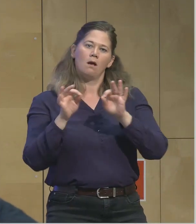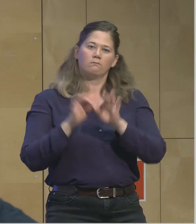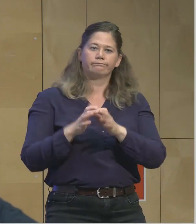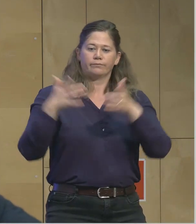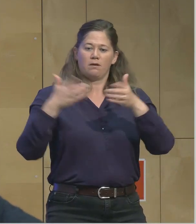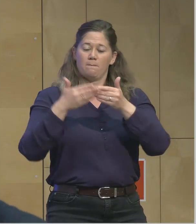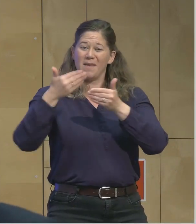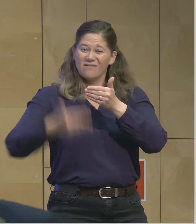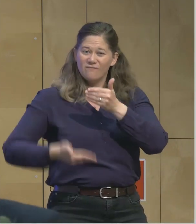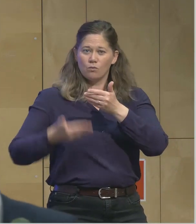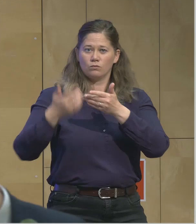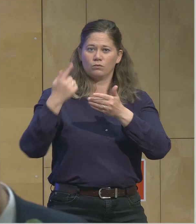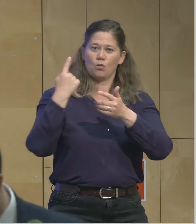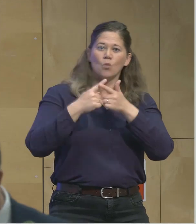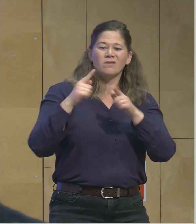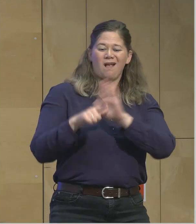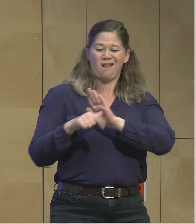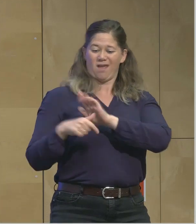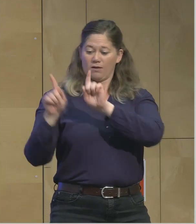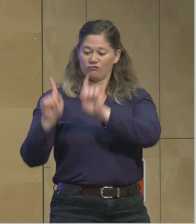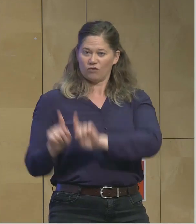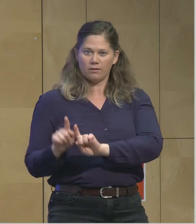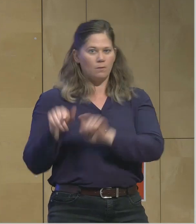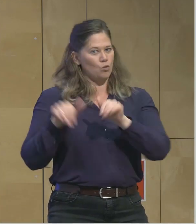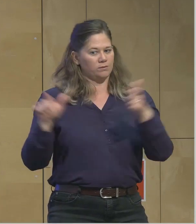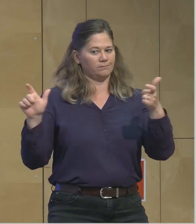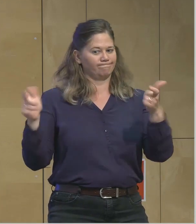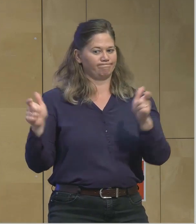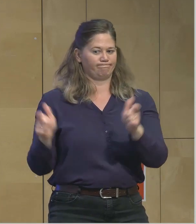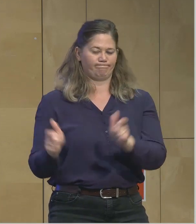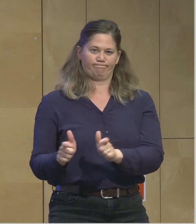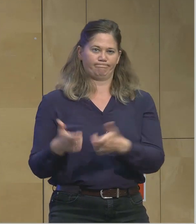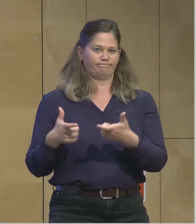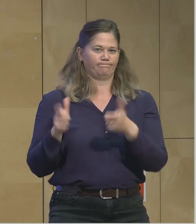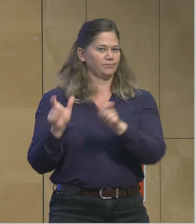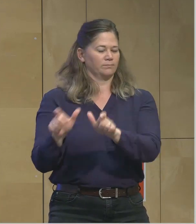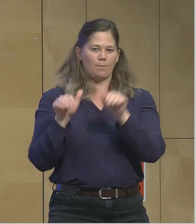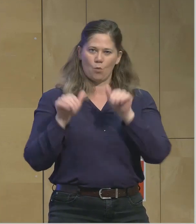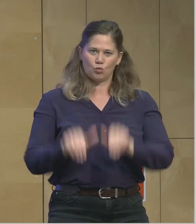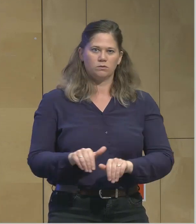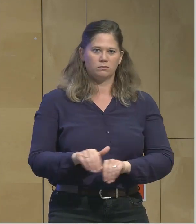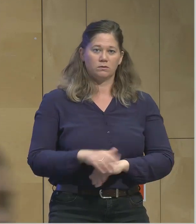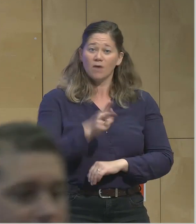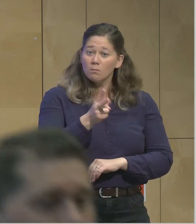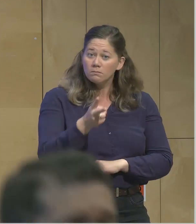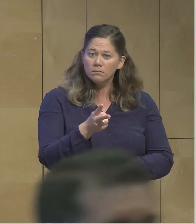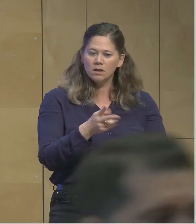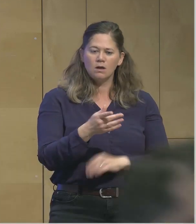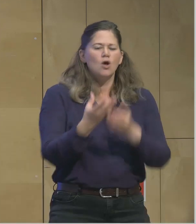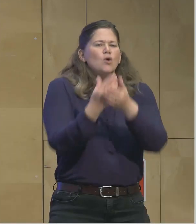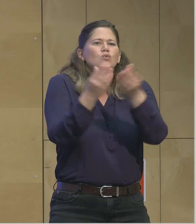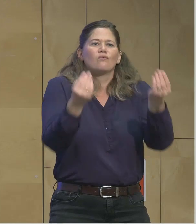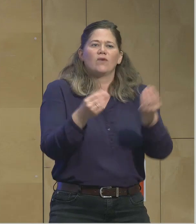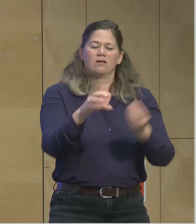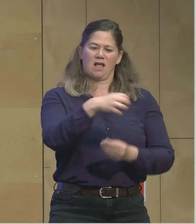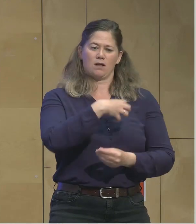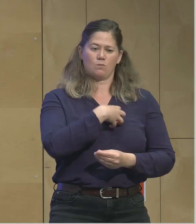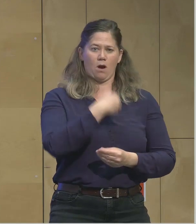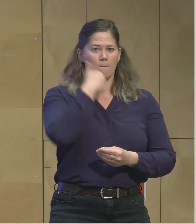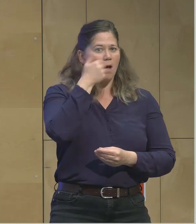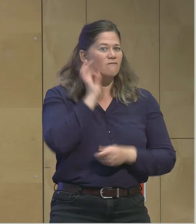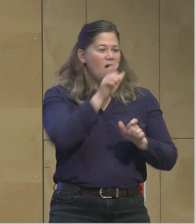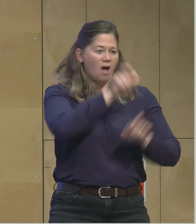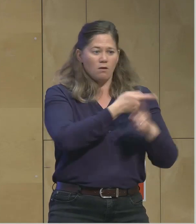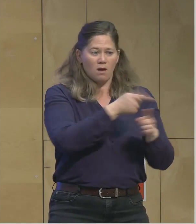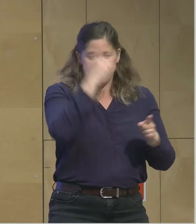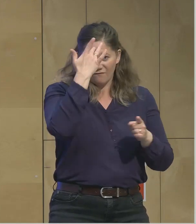Leerstand und Spekulationen müssen eingedämmt werden. Denn so viele Salzburgerinnen und Salzburger wissen nicht, wo sie heute auf